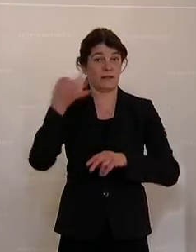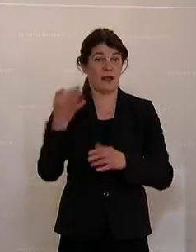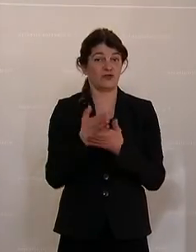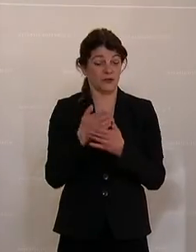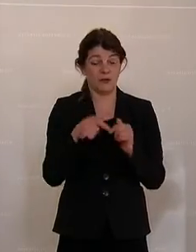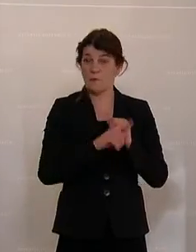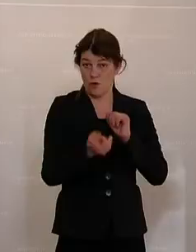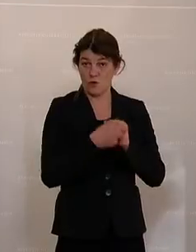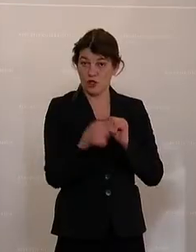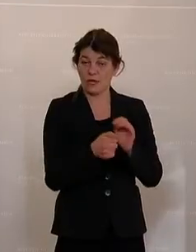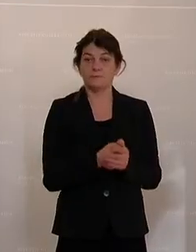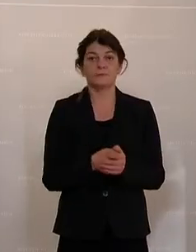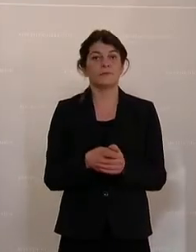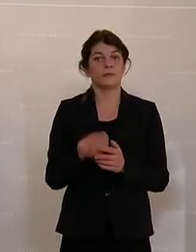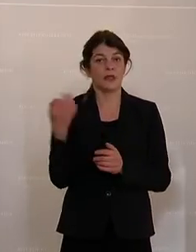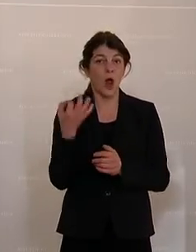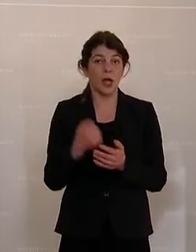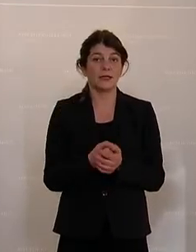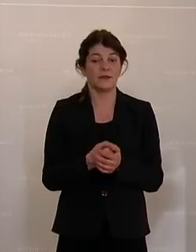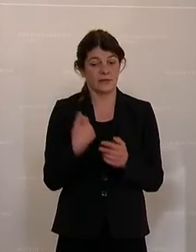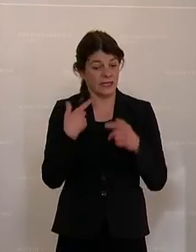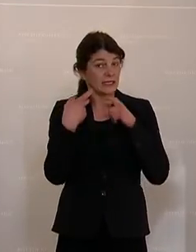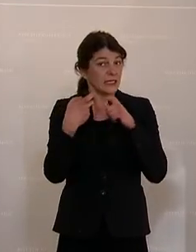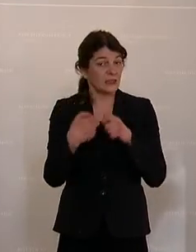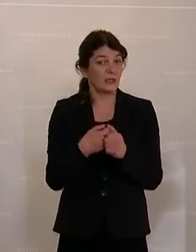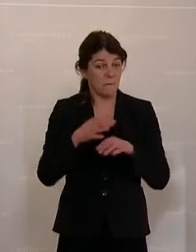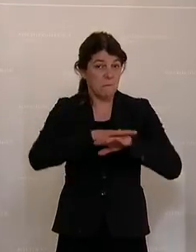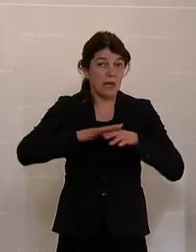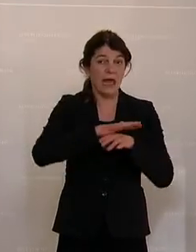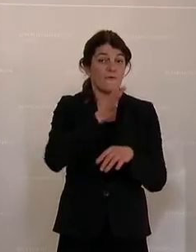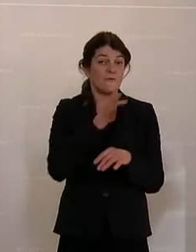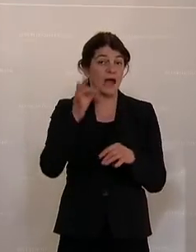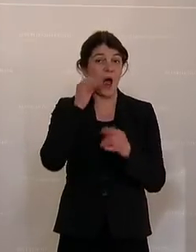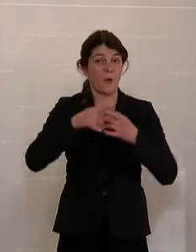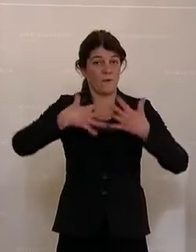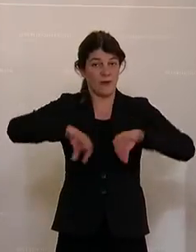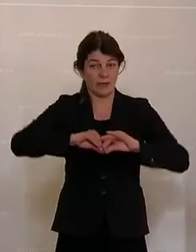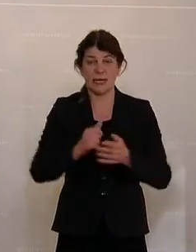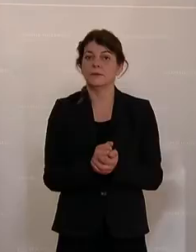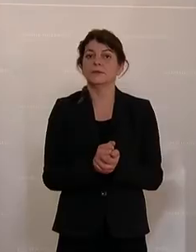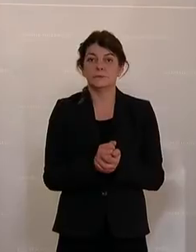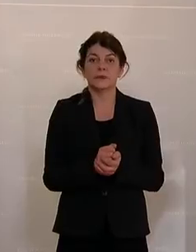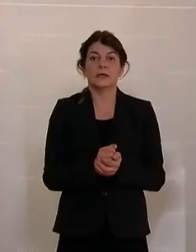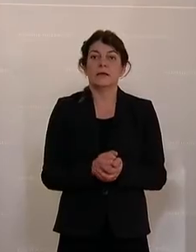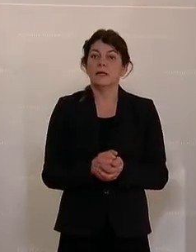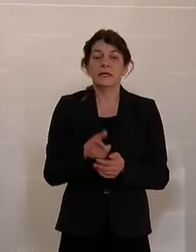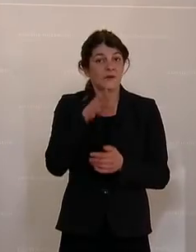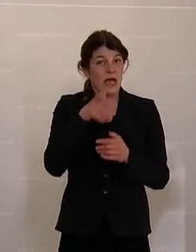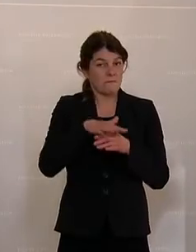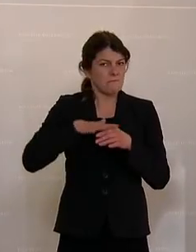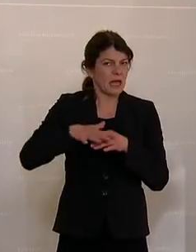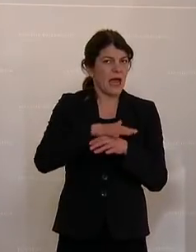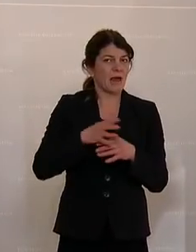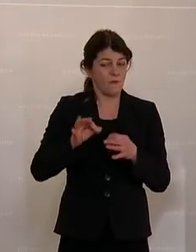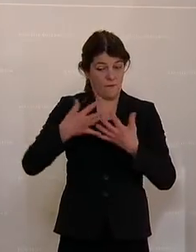Budget. Heute diskutieren wir den Bereich Frauen und Familie. Es werden im Bereich der